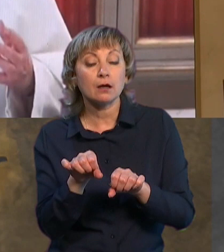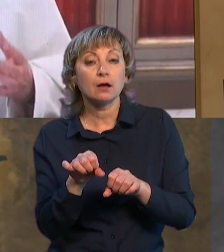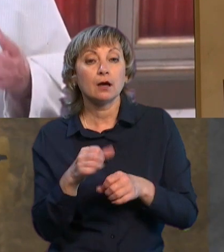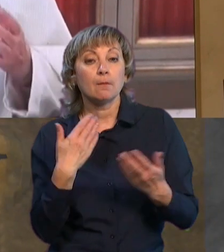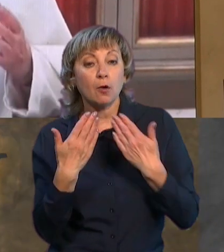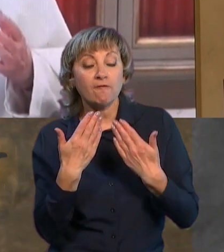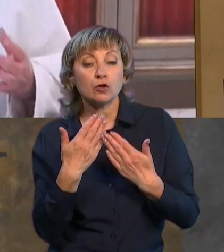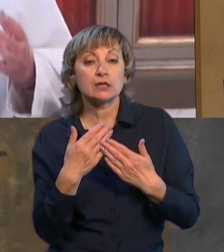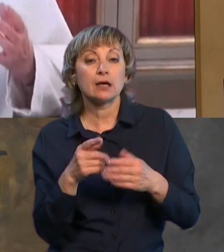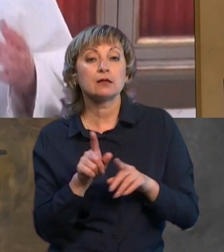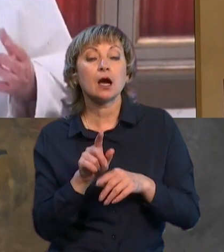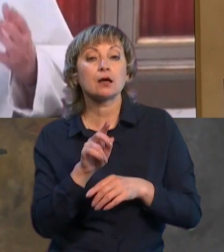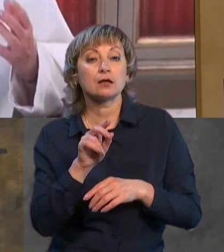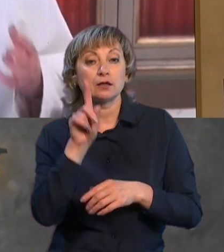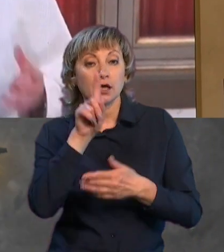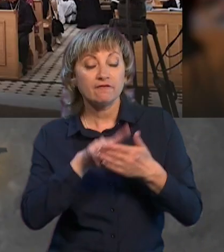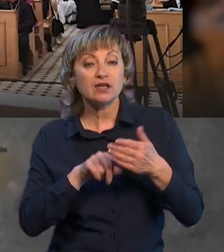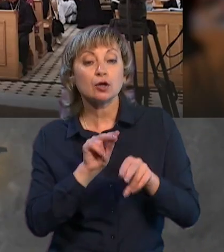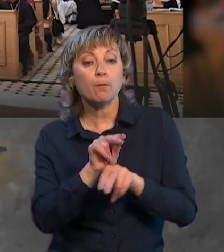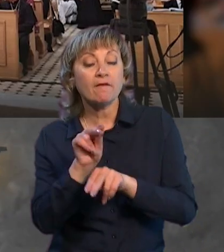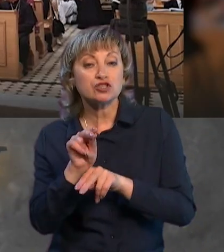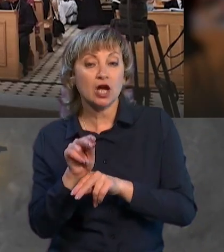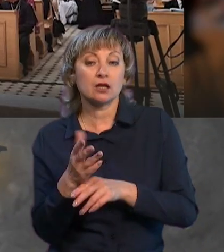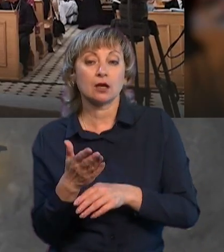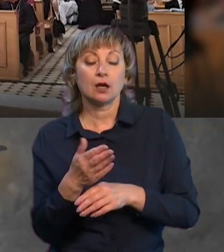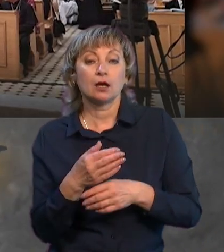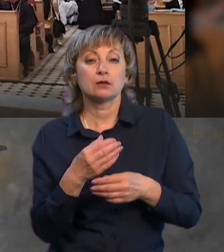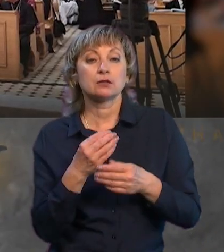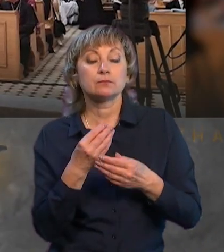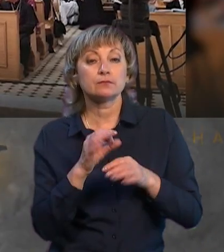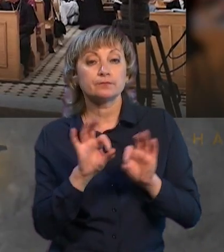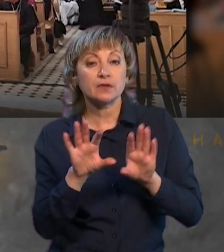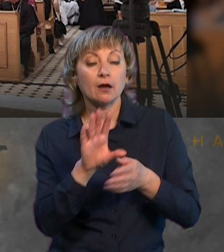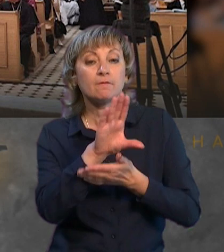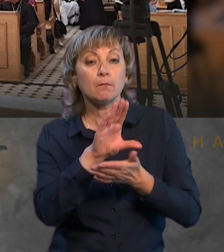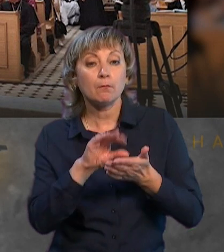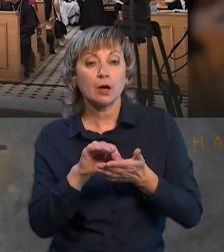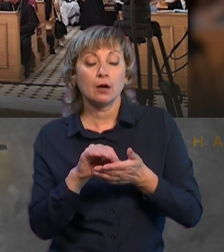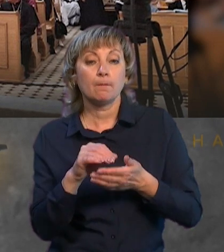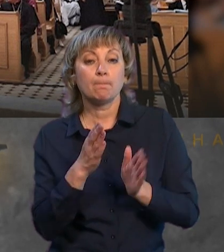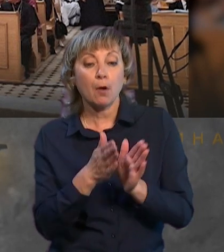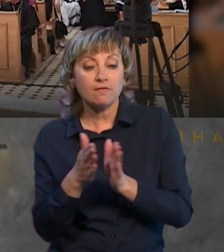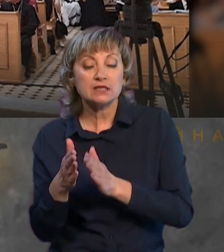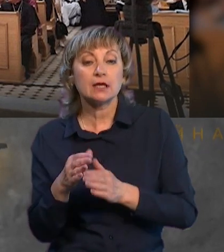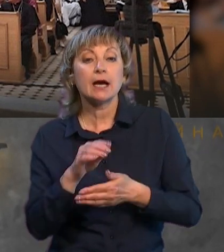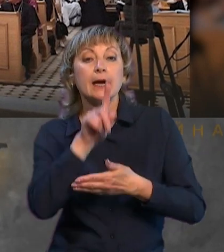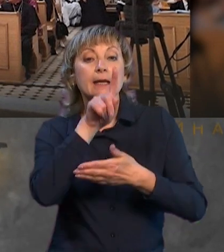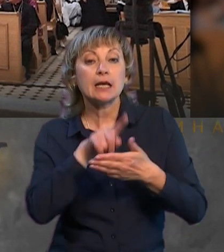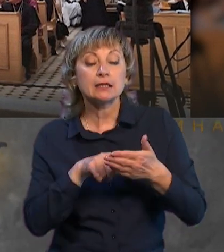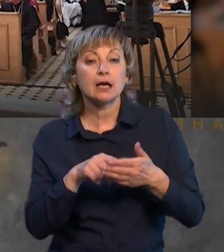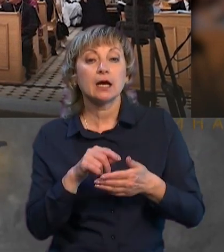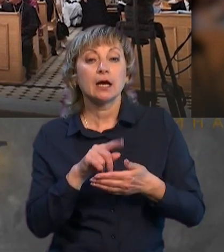саме як духовник, як віроповчальник. І наводити в зірці і моделі поведінки саме релігійні. Тобто